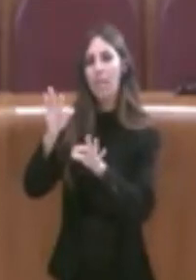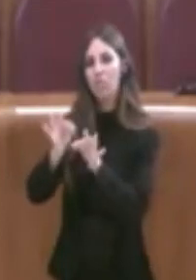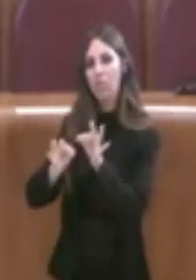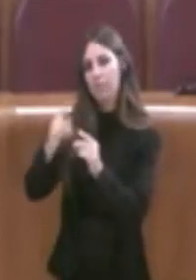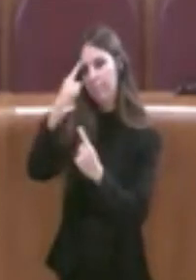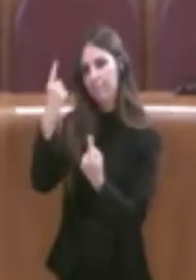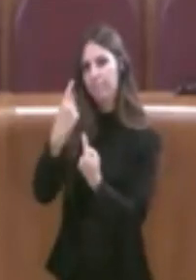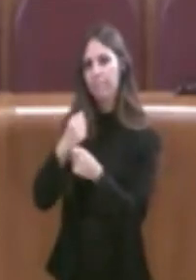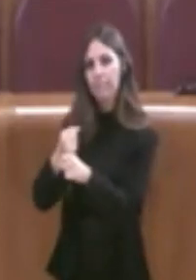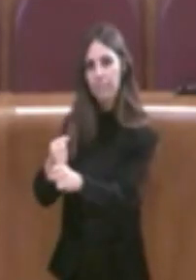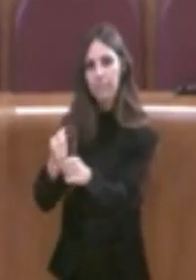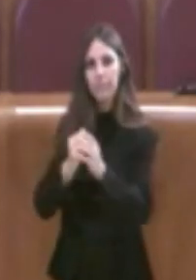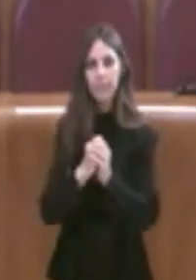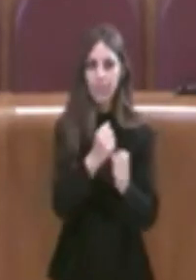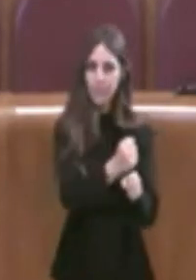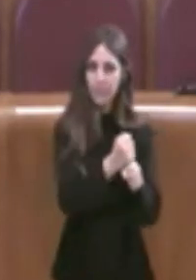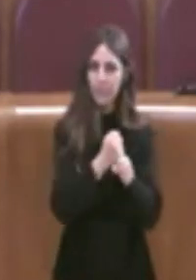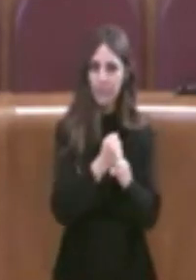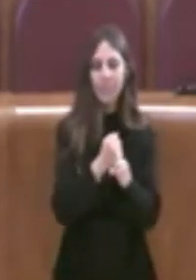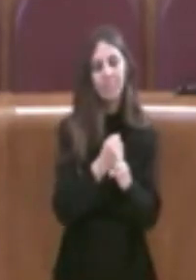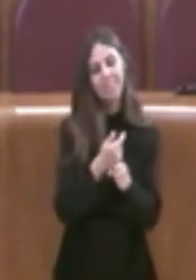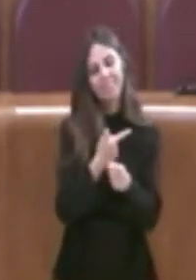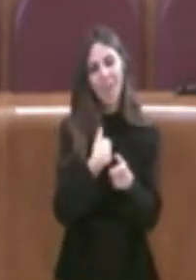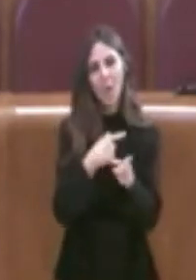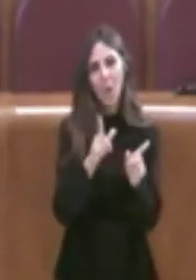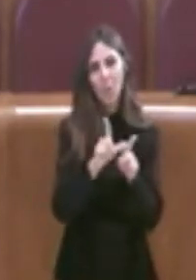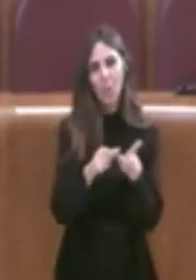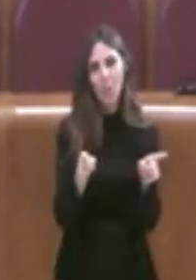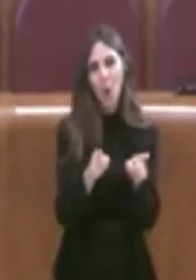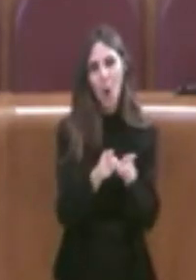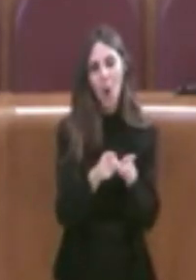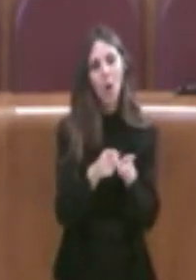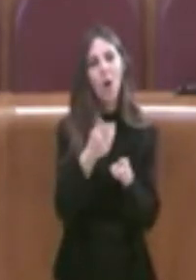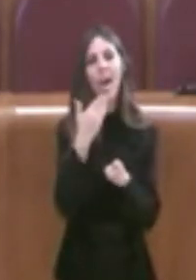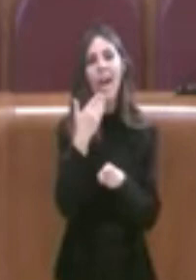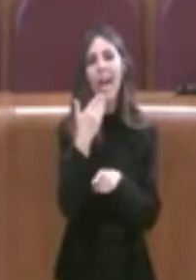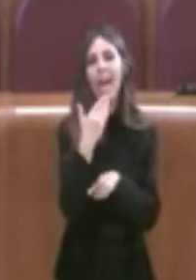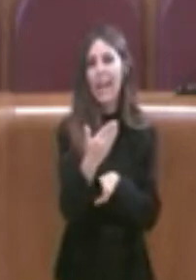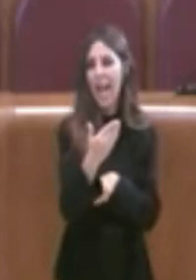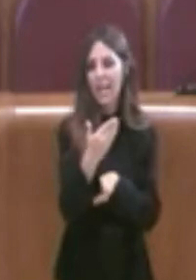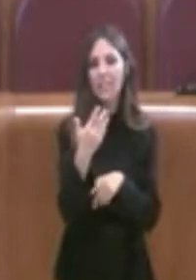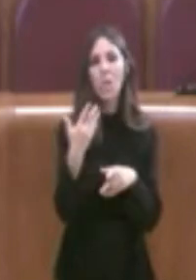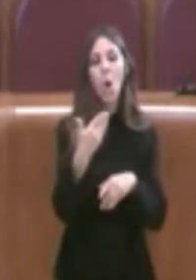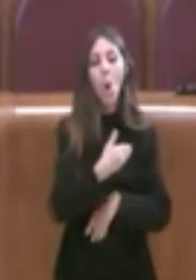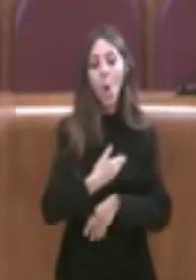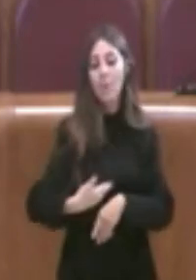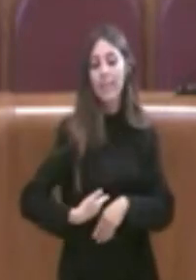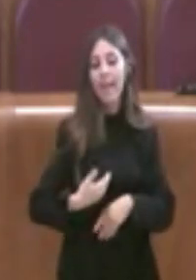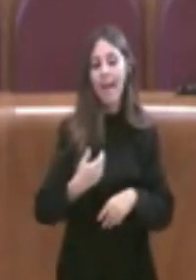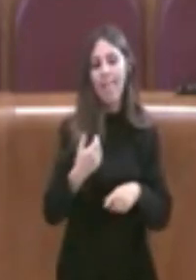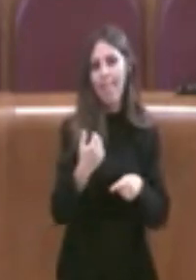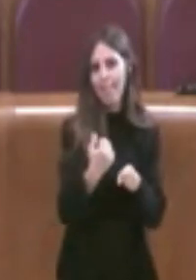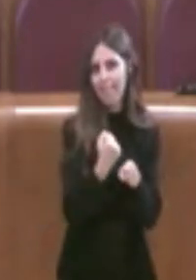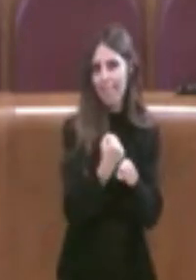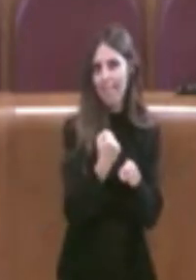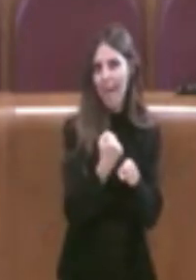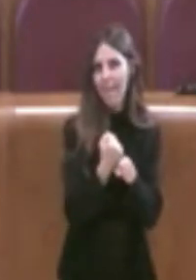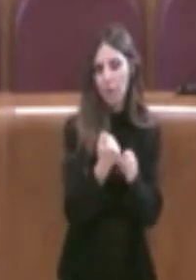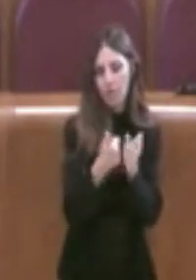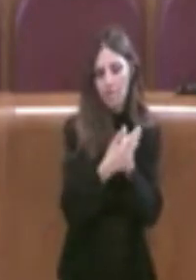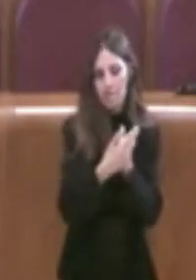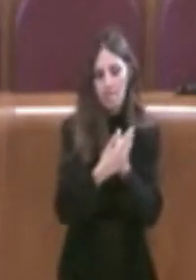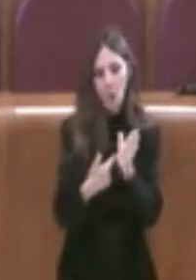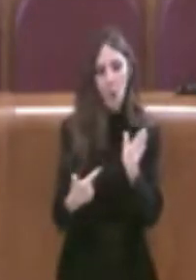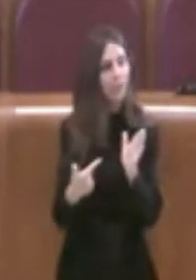Solo poche parole per ovviamente ringraziare il consigliare che apprezza il lavoro importante portato avanti dall'assessore che